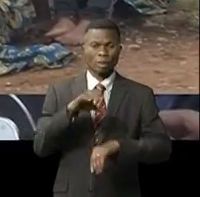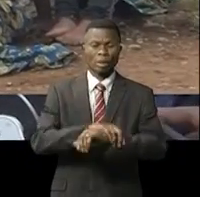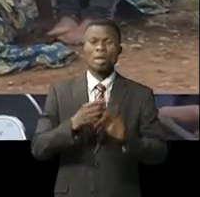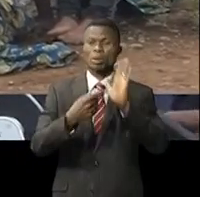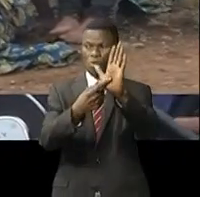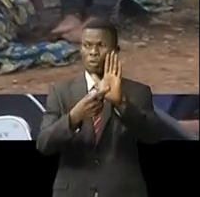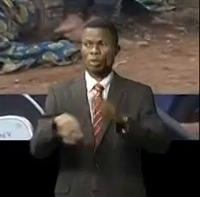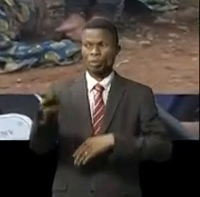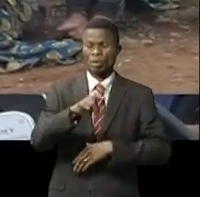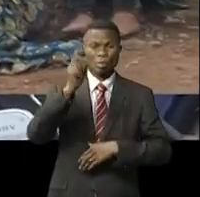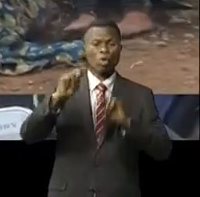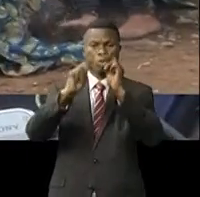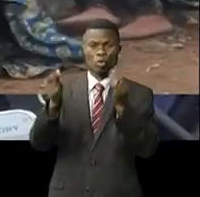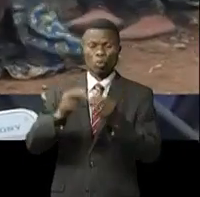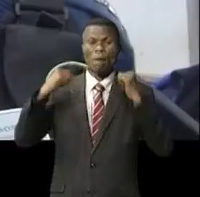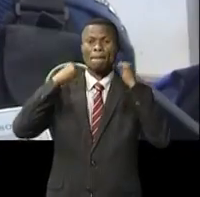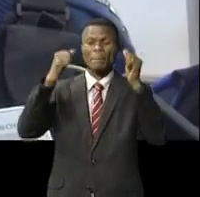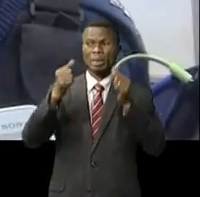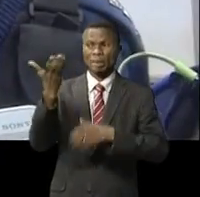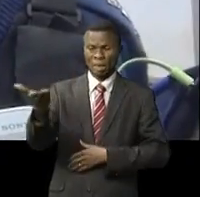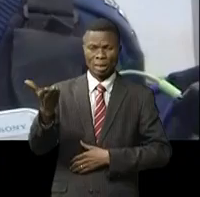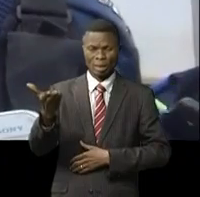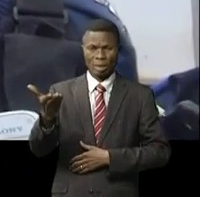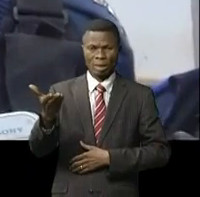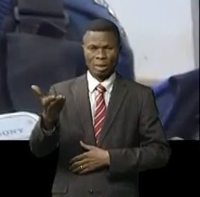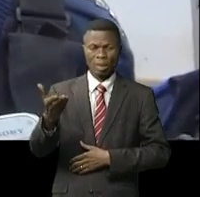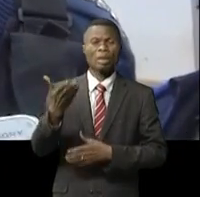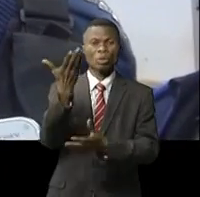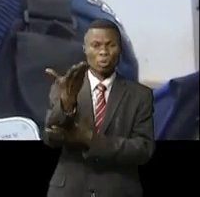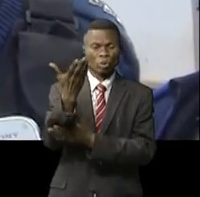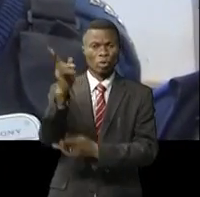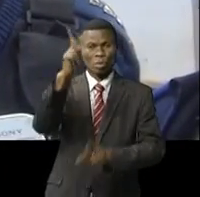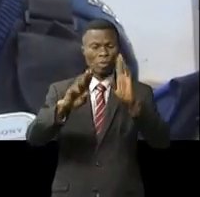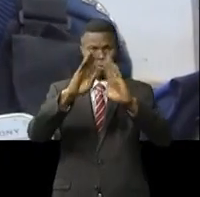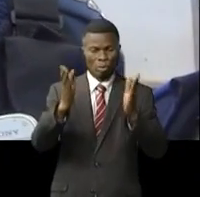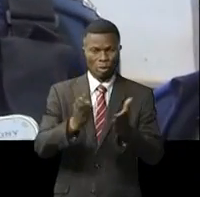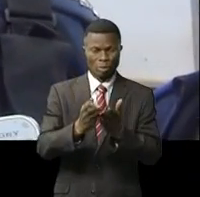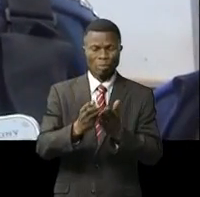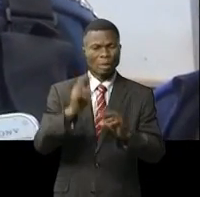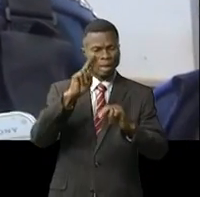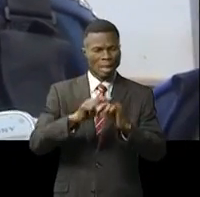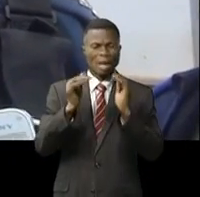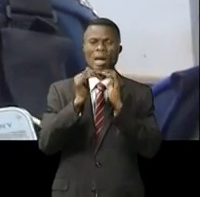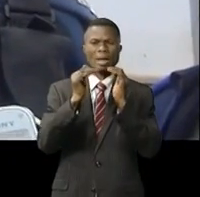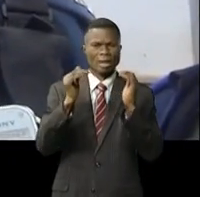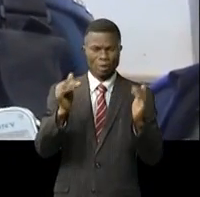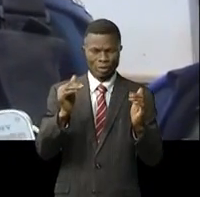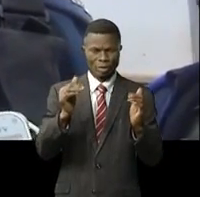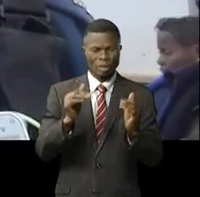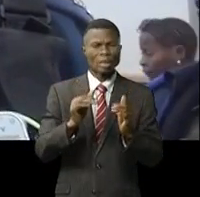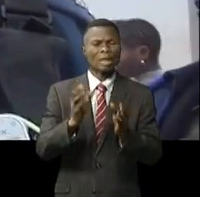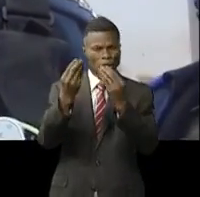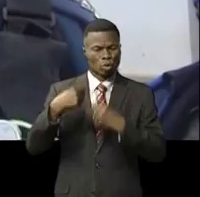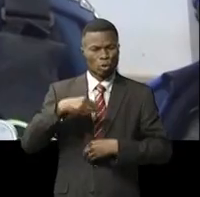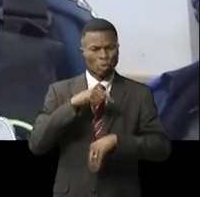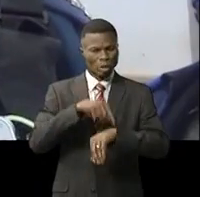présente le premier, la première équipe. Alors, nous allons demander à la population de rester calme, de nous laisser le